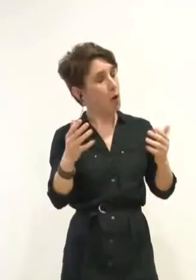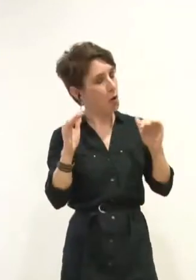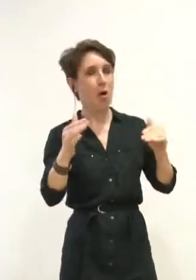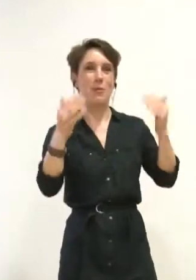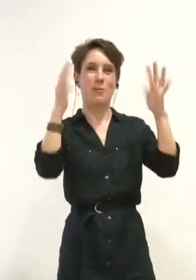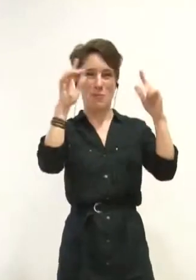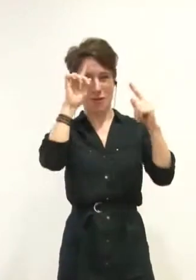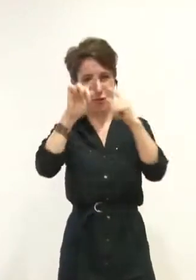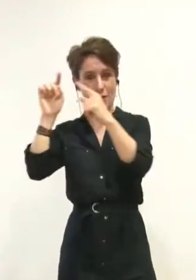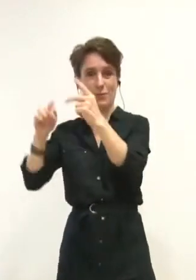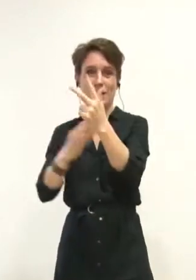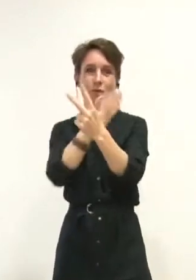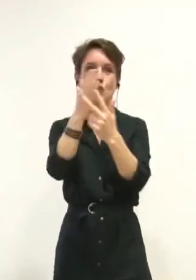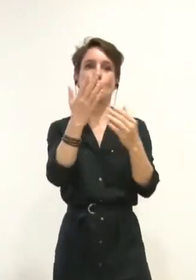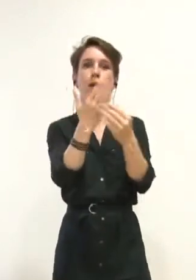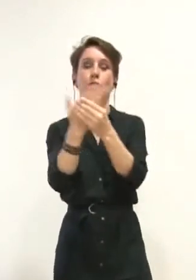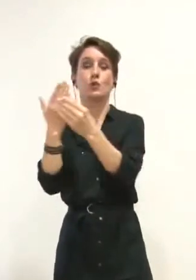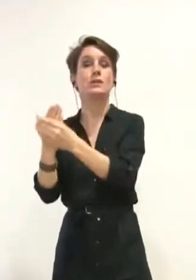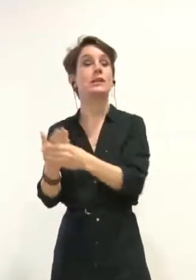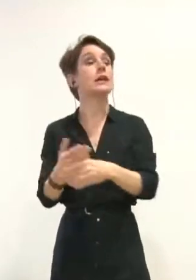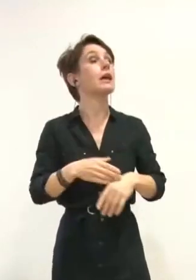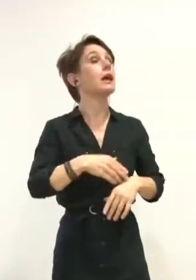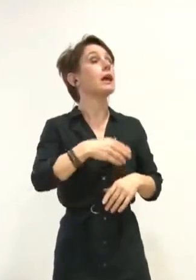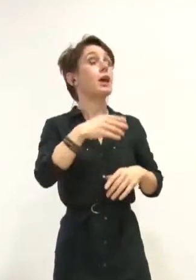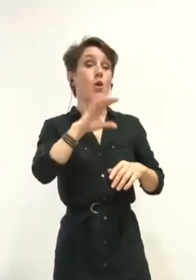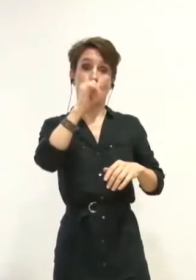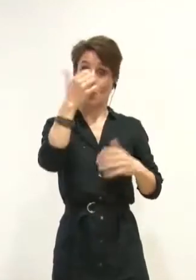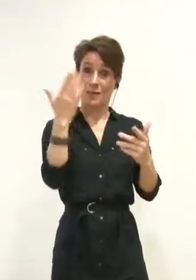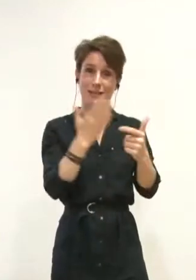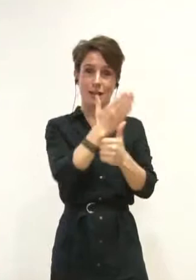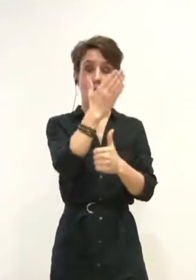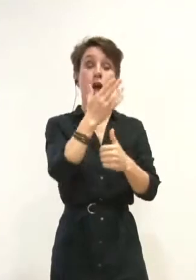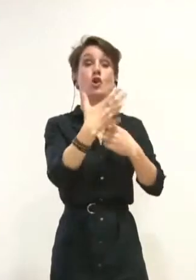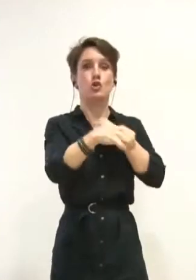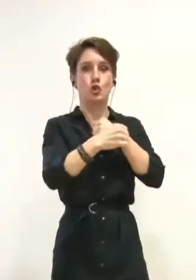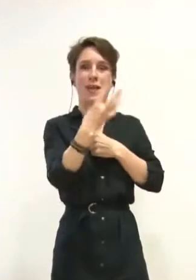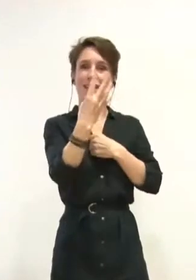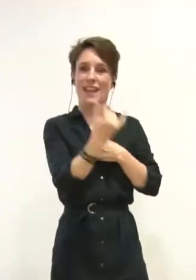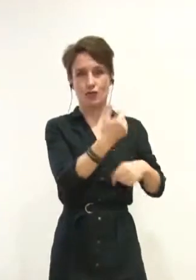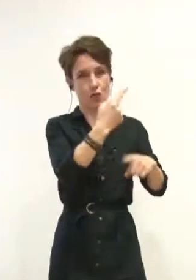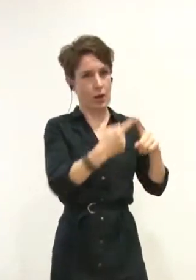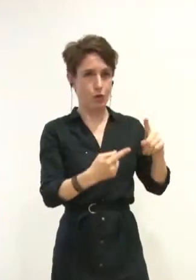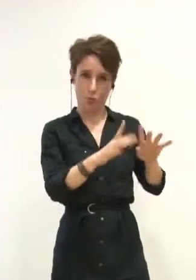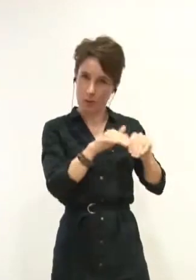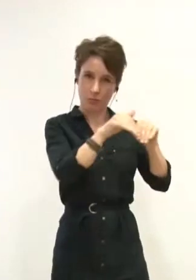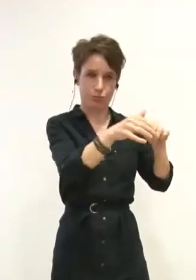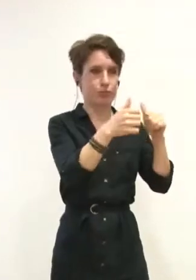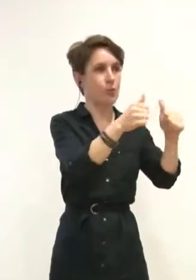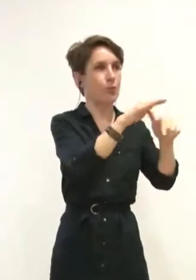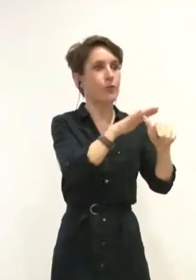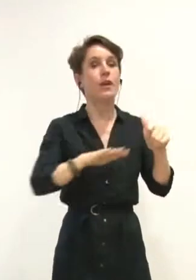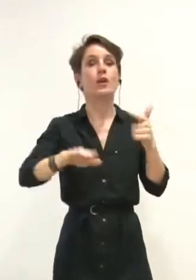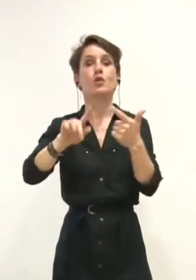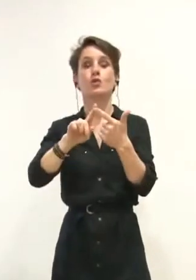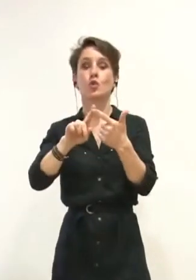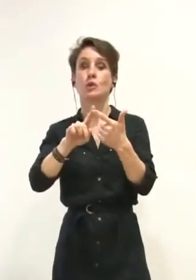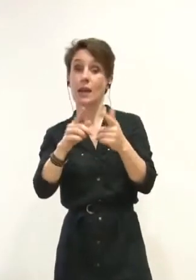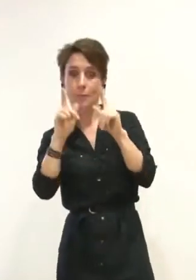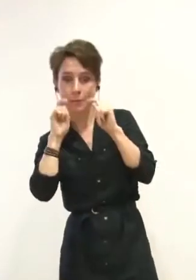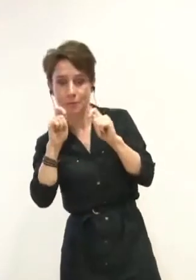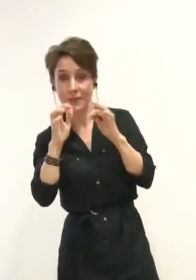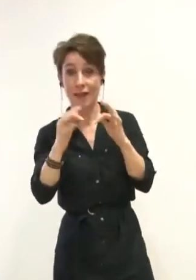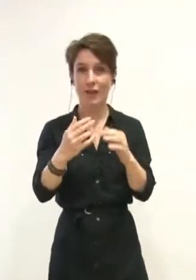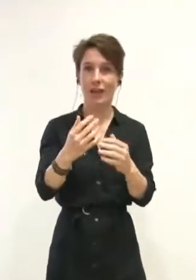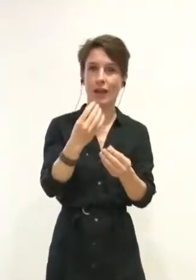D'abord, la décision de maintenir la semaine à 4 jours et demi. La continuité de l'attention portée à la qualité des repas dans les cantines.